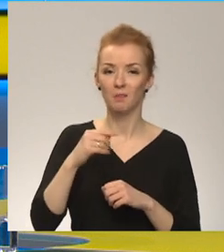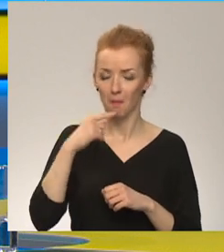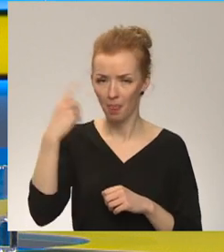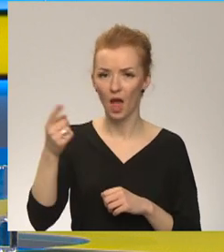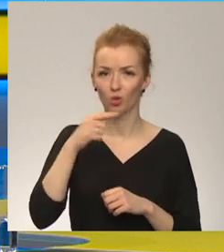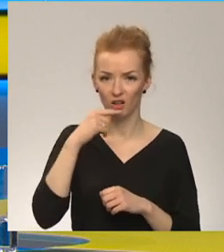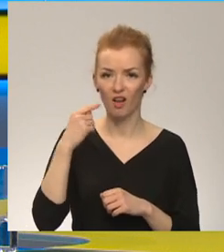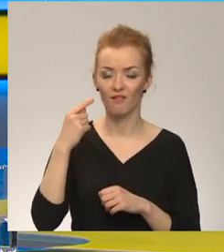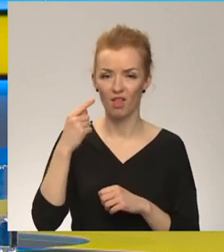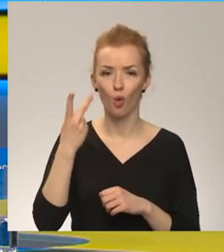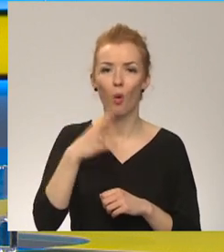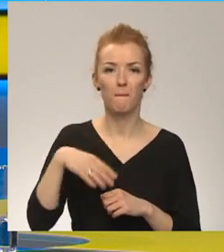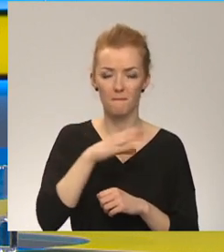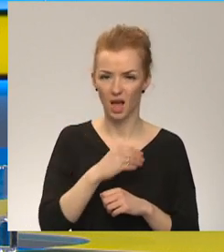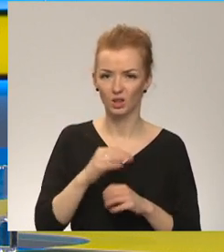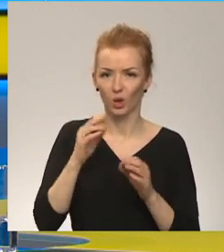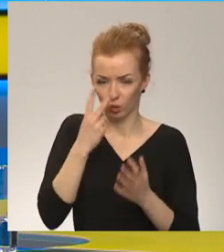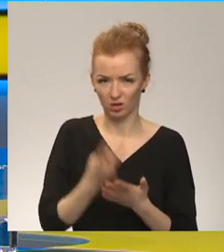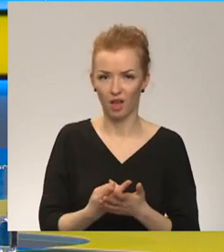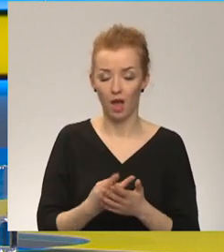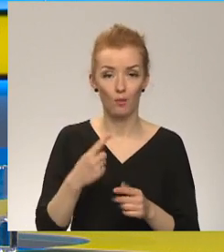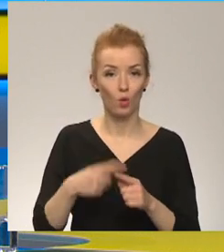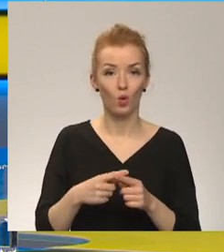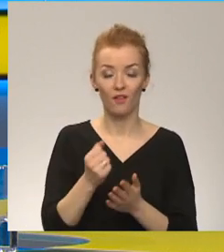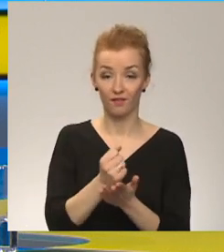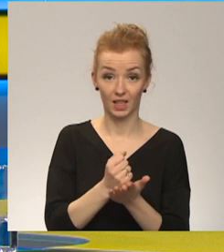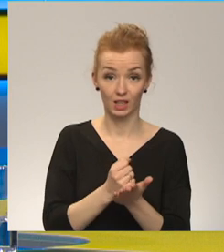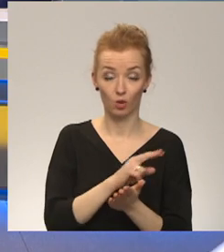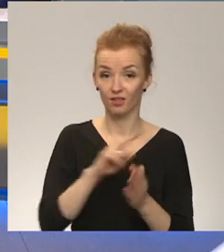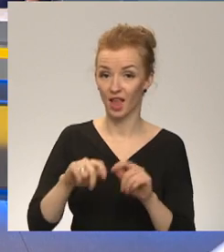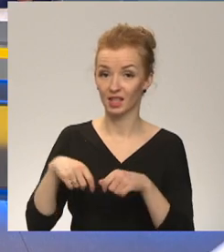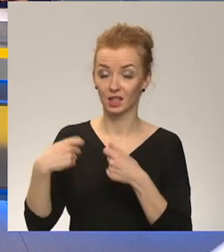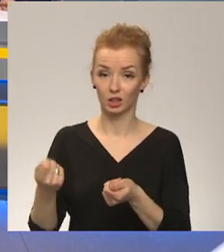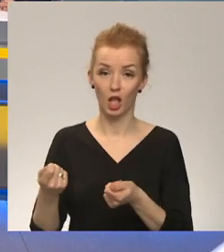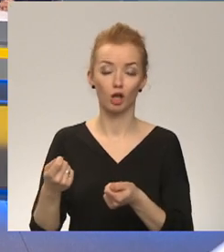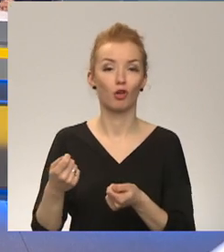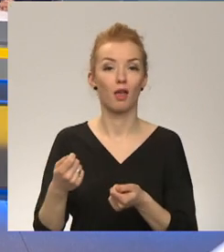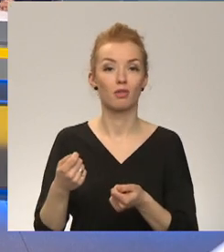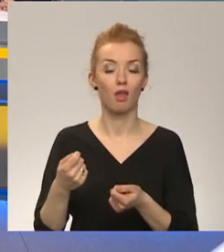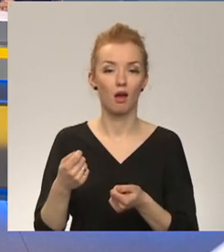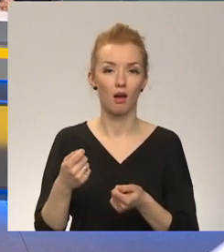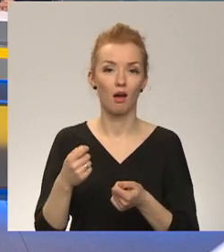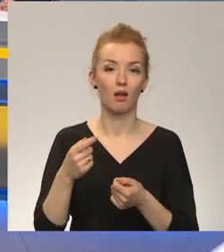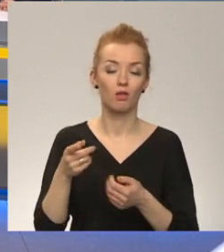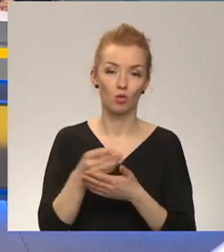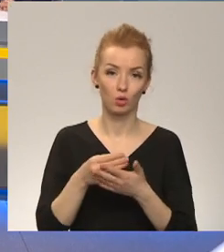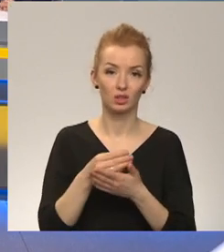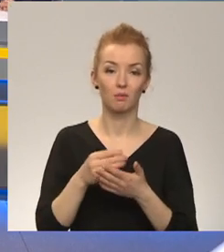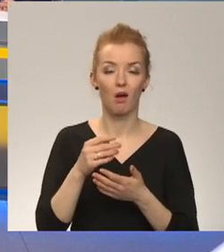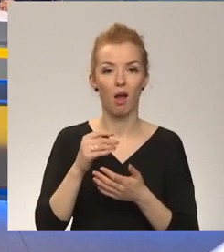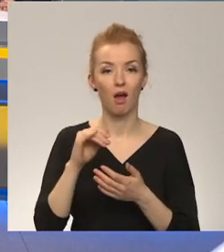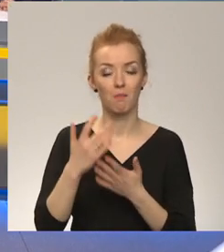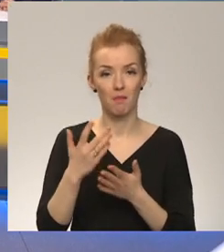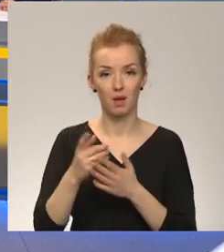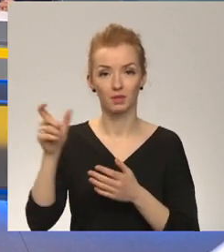rīcību. Protams, ka vīz neizsniegšana un kaut kādā iespējas nedošana pārtverties kādā Rietumai Eiropas valstī.